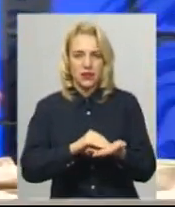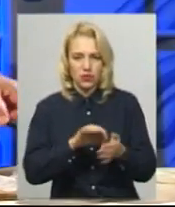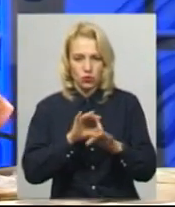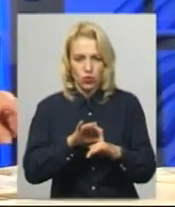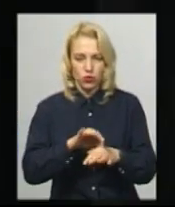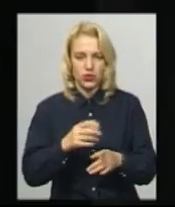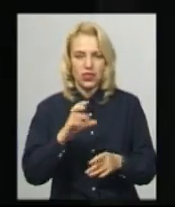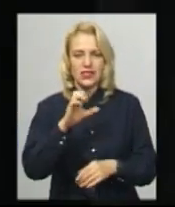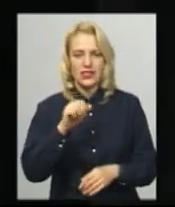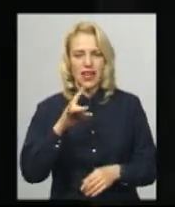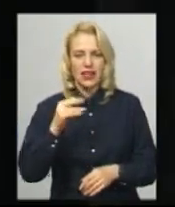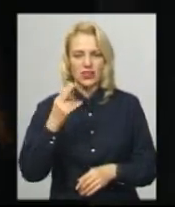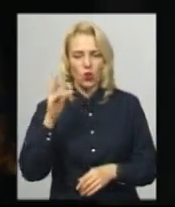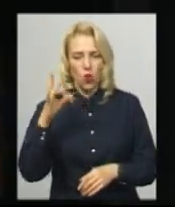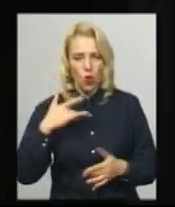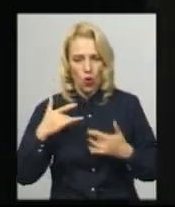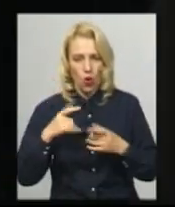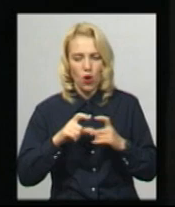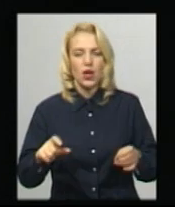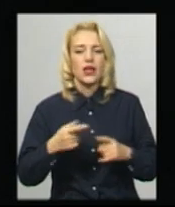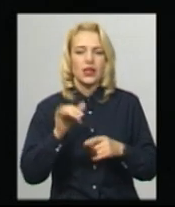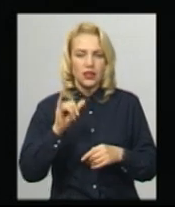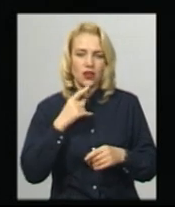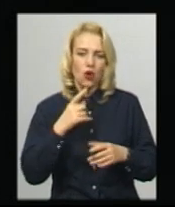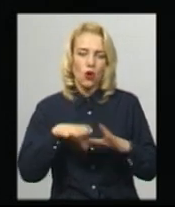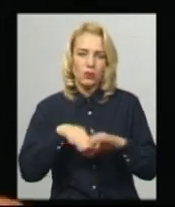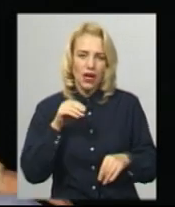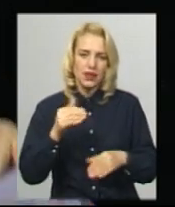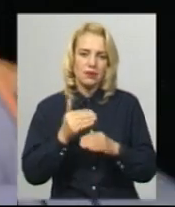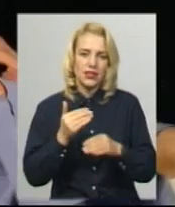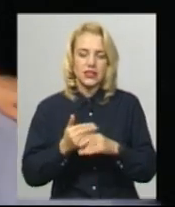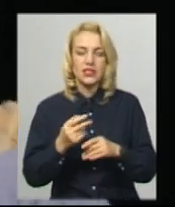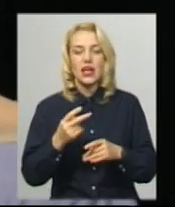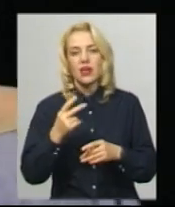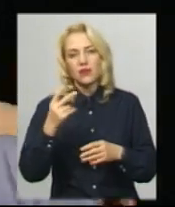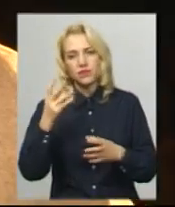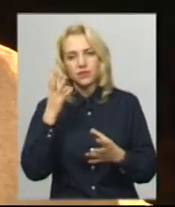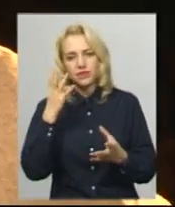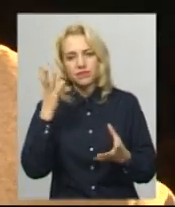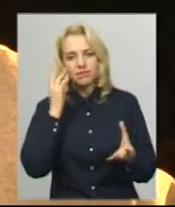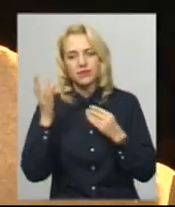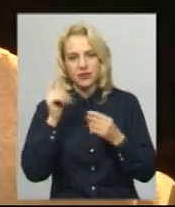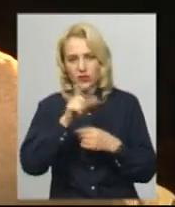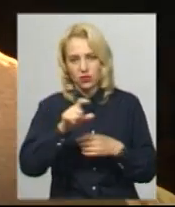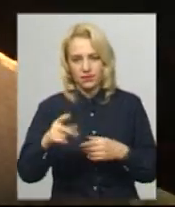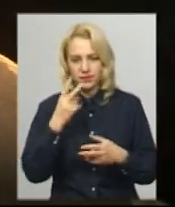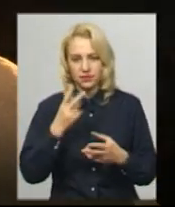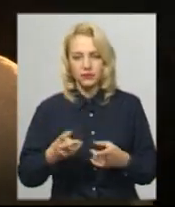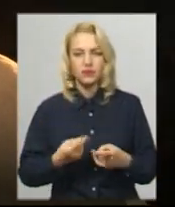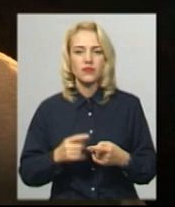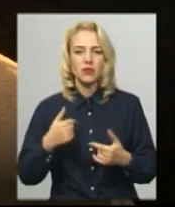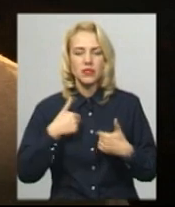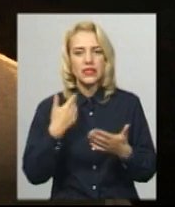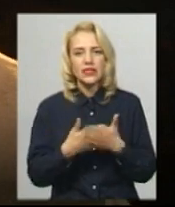головного режисера театру Дмитра Гусакова, обирали п'єсу керуючись всеохопленням глядацької аудиторії. Мені здається, що вона може бути